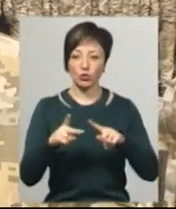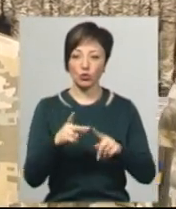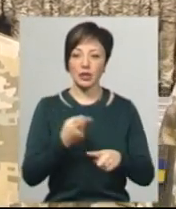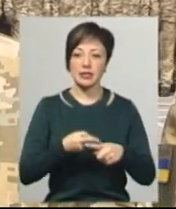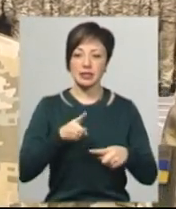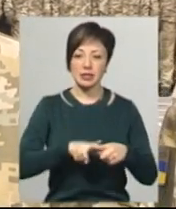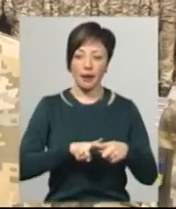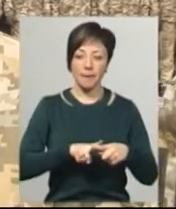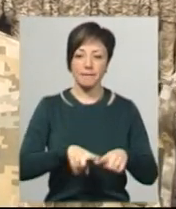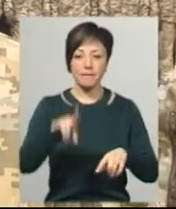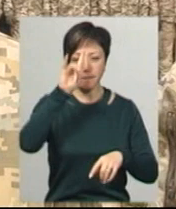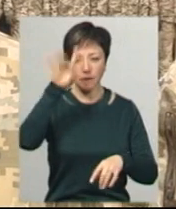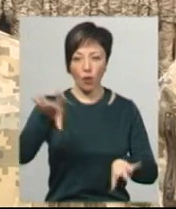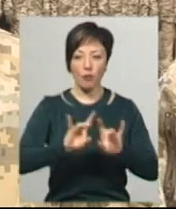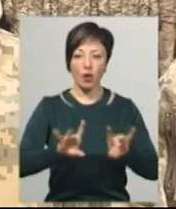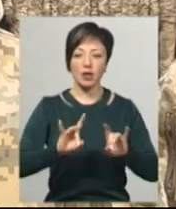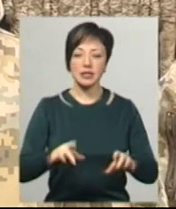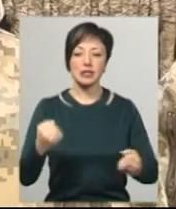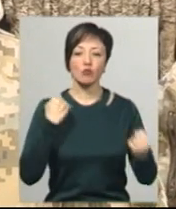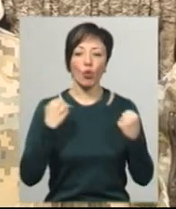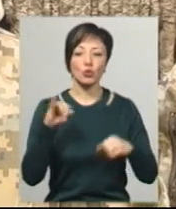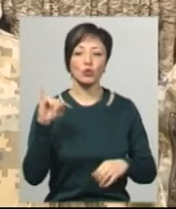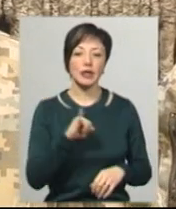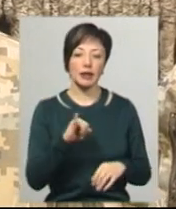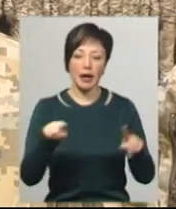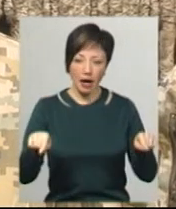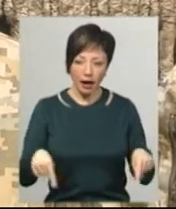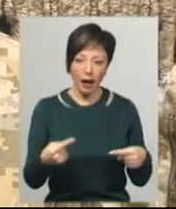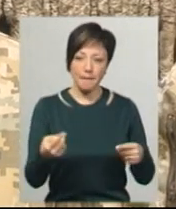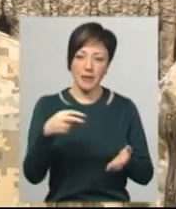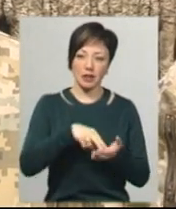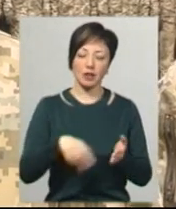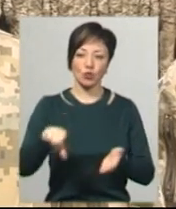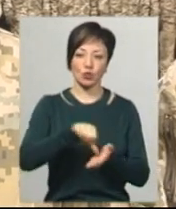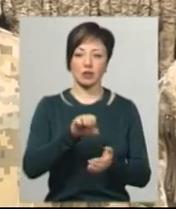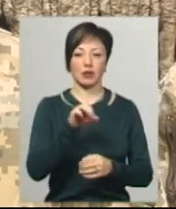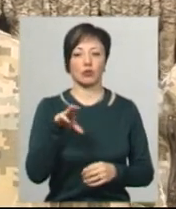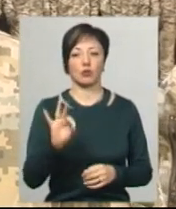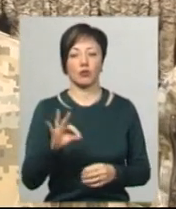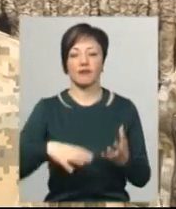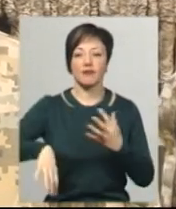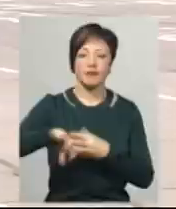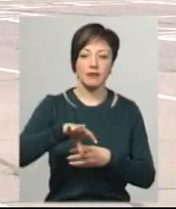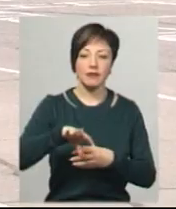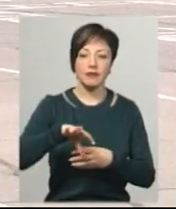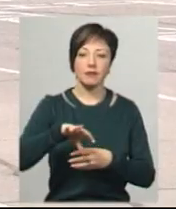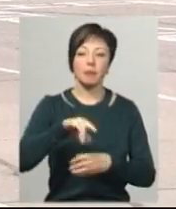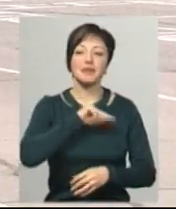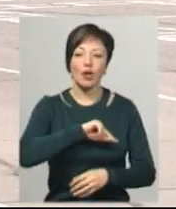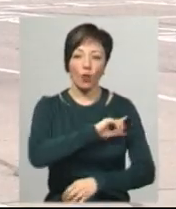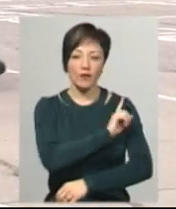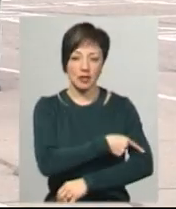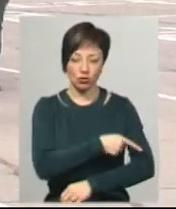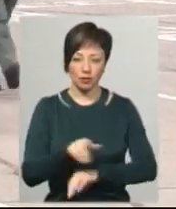популяризація спорту і реабілітація для учасників АТО психофізична. На